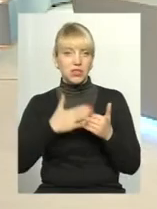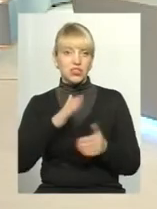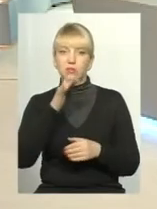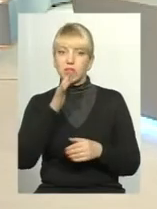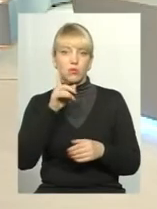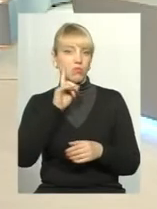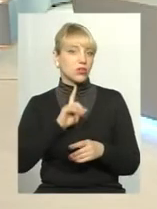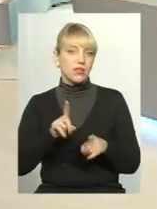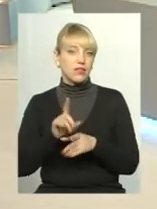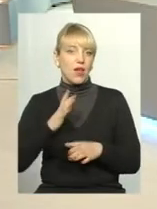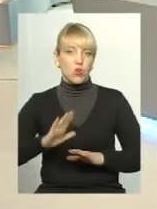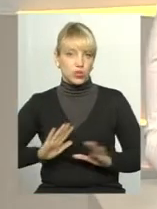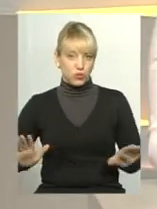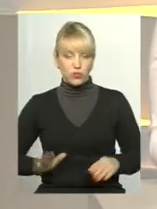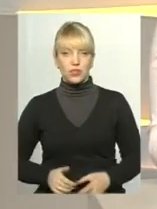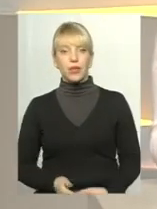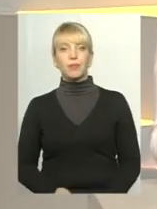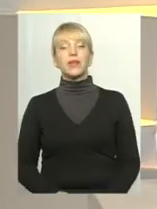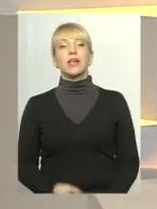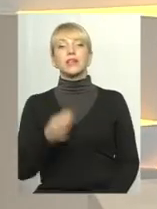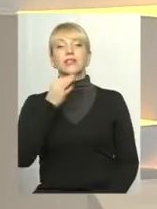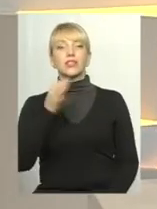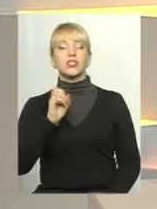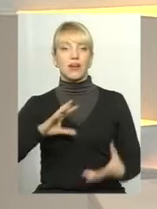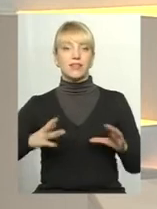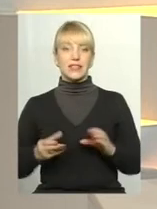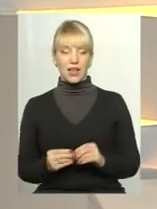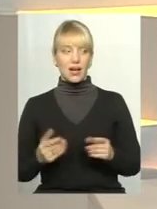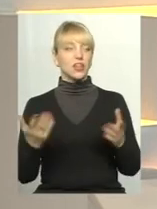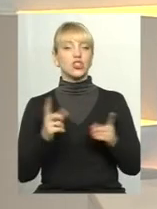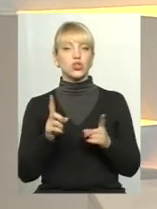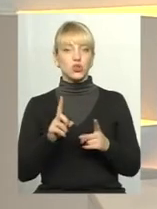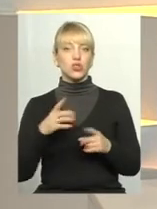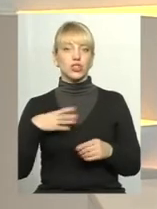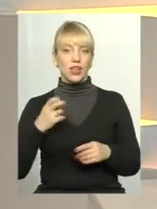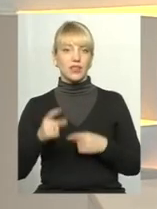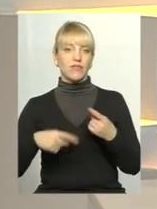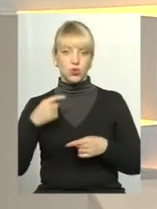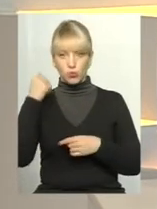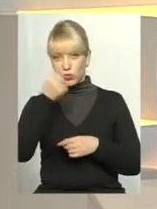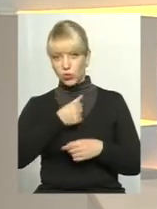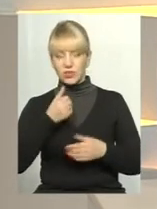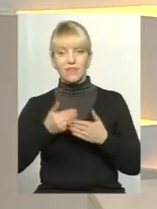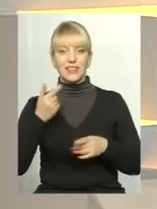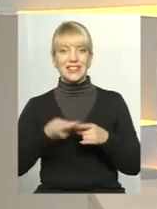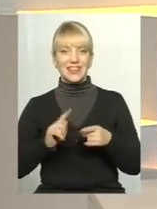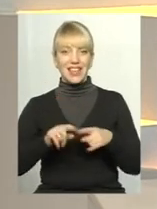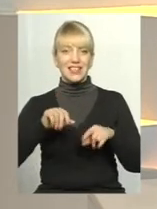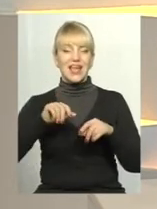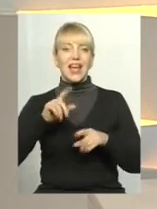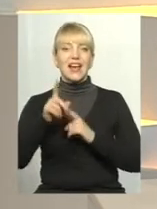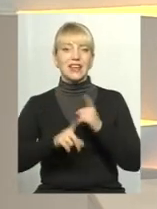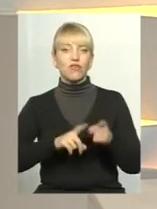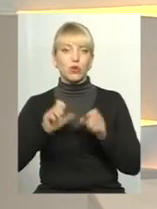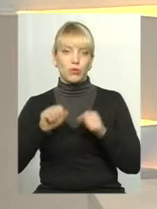очікується, так? Скажіть, взагалі, що чекаєте в наступному році саме від цієї реформи? Можливо є